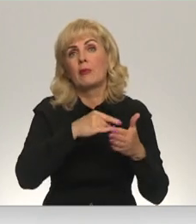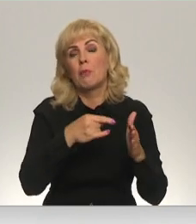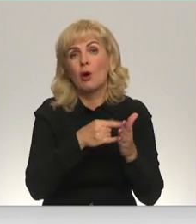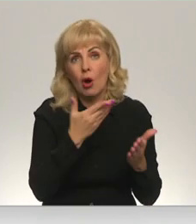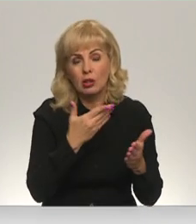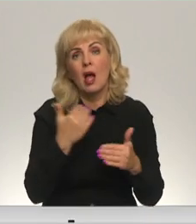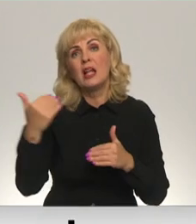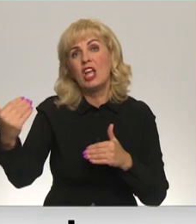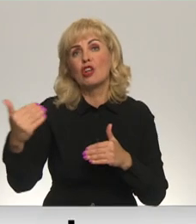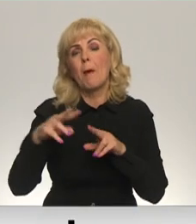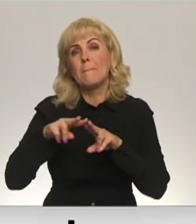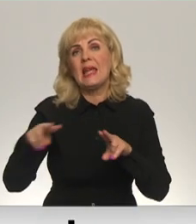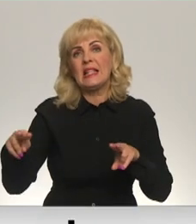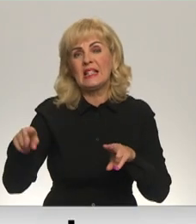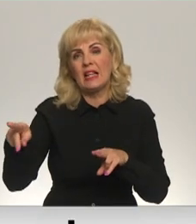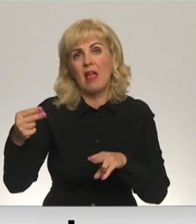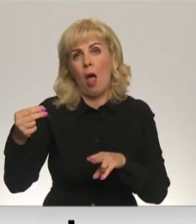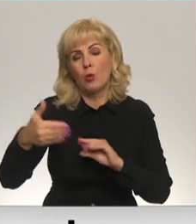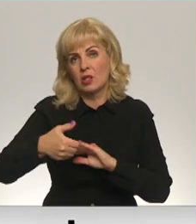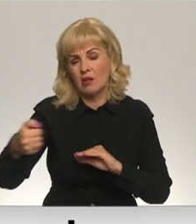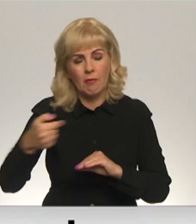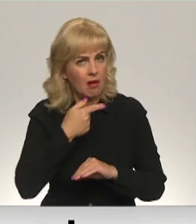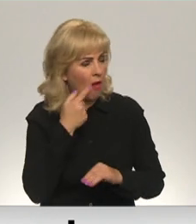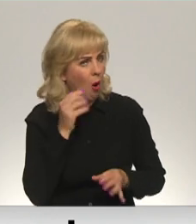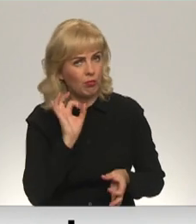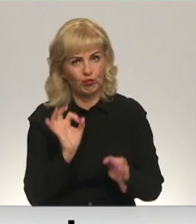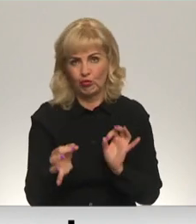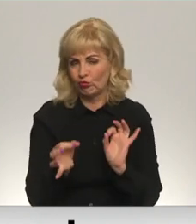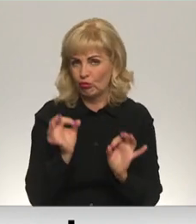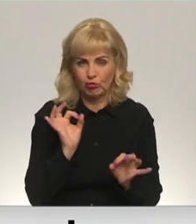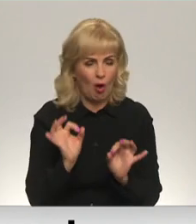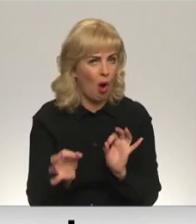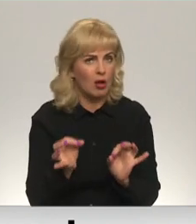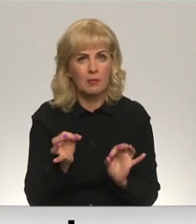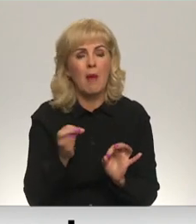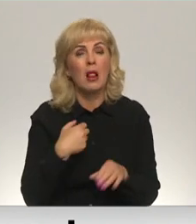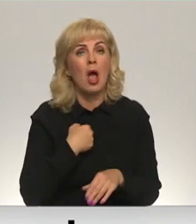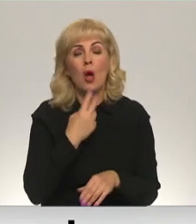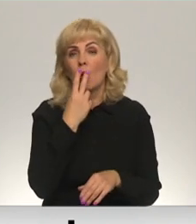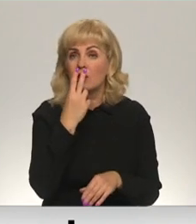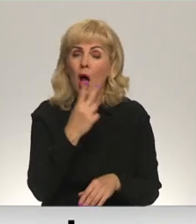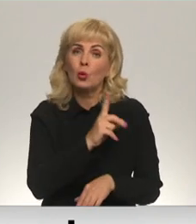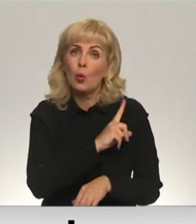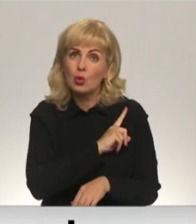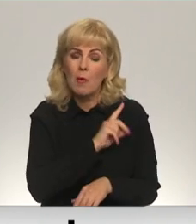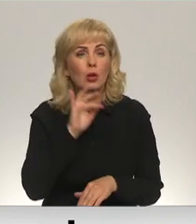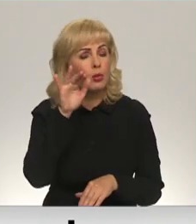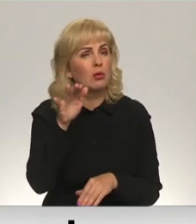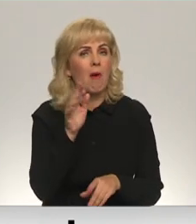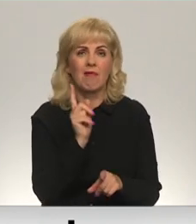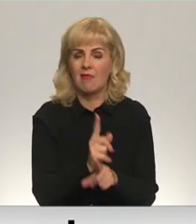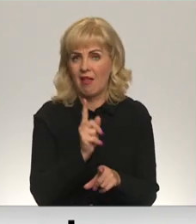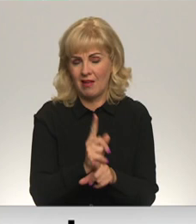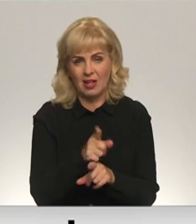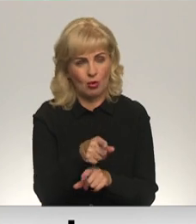ministrijas aparātam. Tā nav pieņemama praksa un tas, ko mēs vēršam uzmanību, ka turpmāk tā nevajadzētu